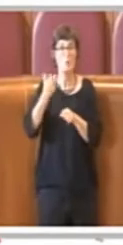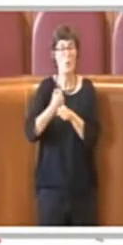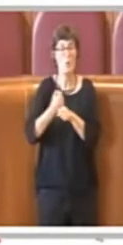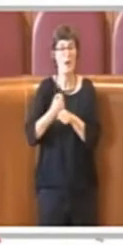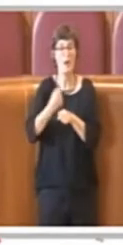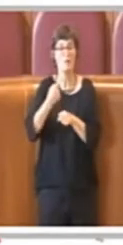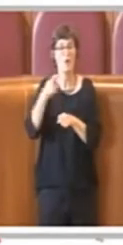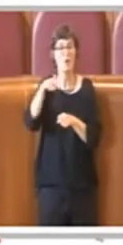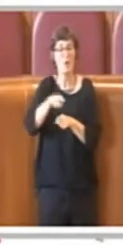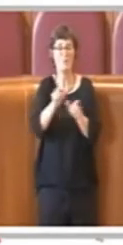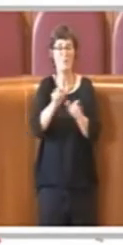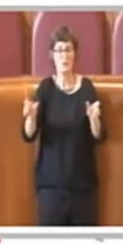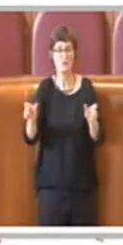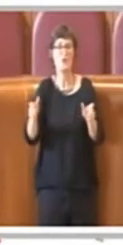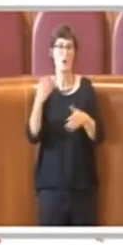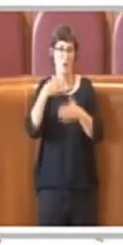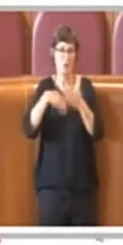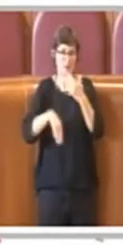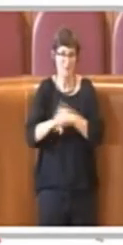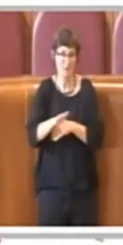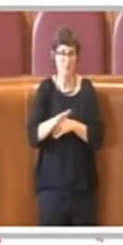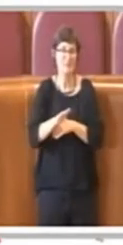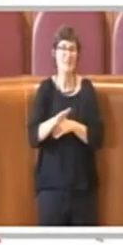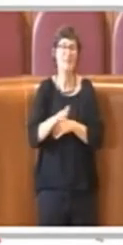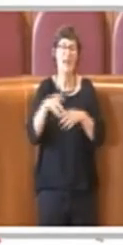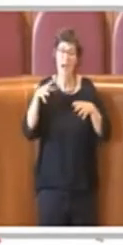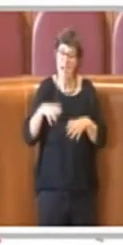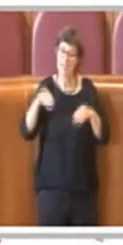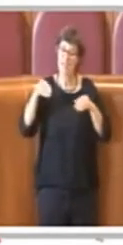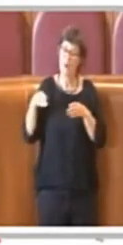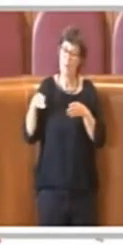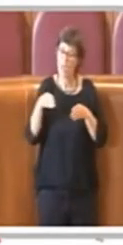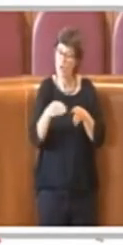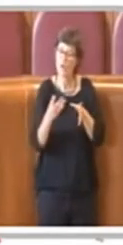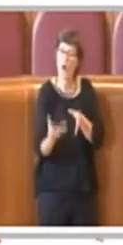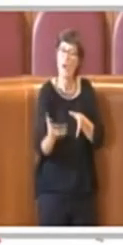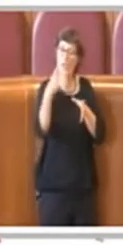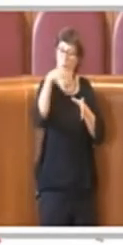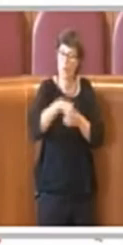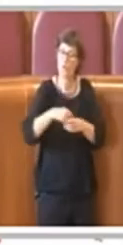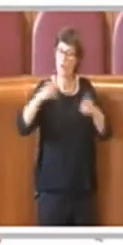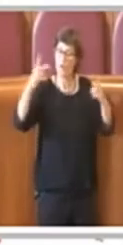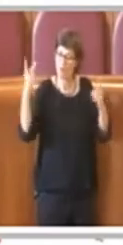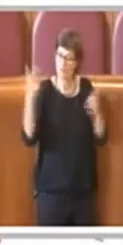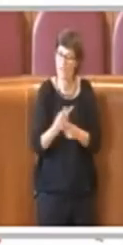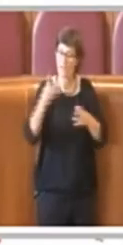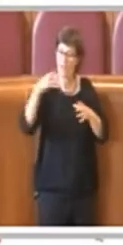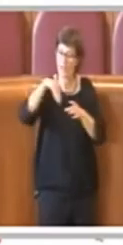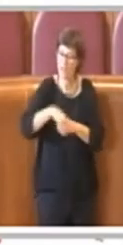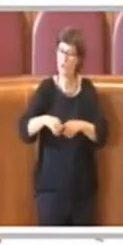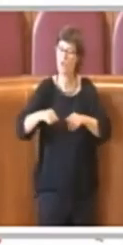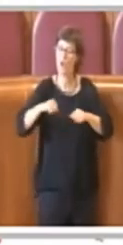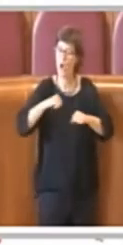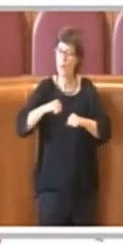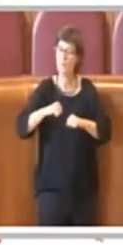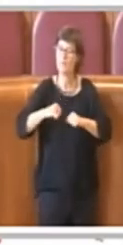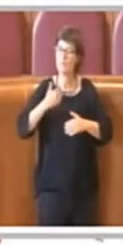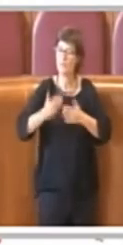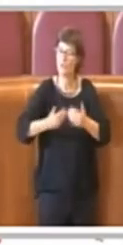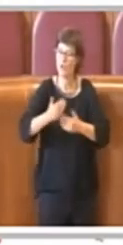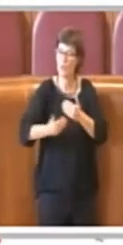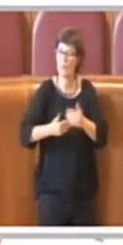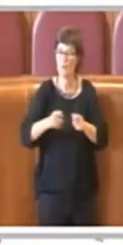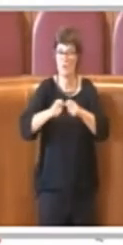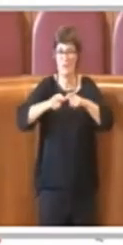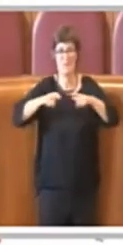L'inizio di un percorso per la loro inclusione reale nei processi amministrativi della nostra città, garantendo ascolto